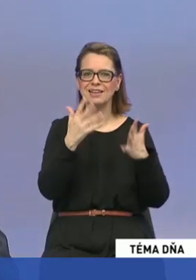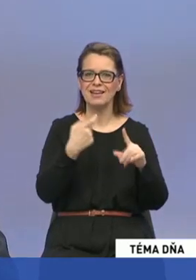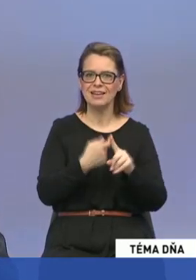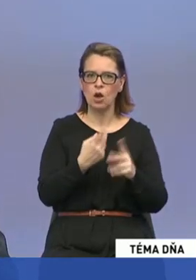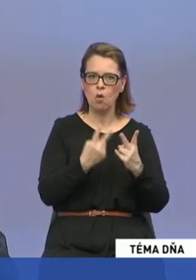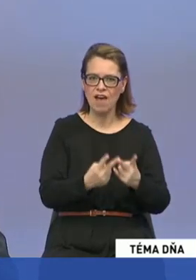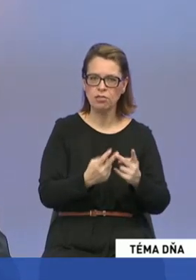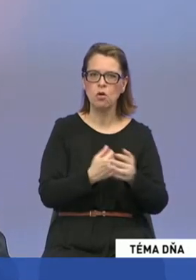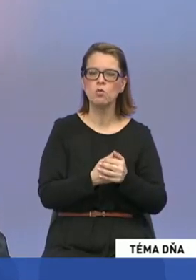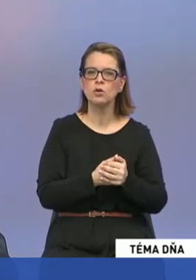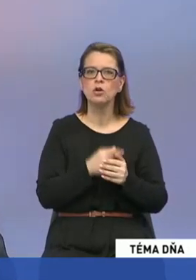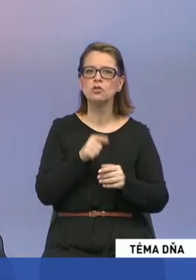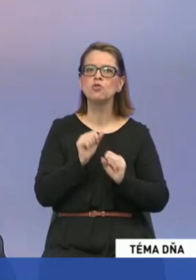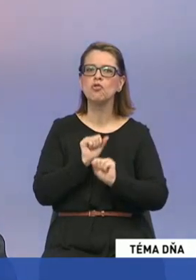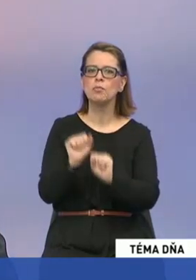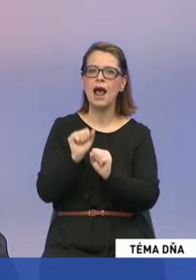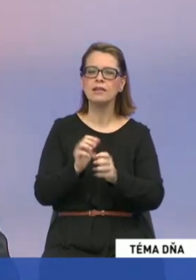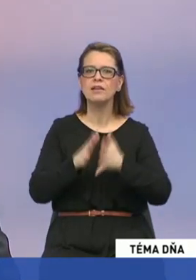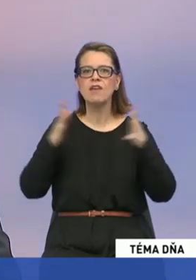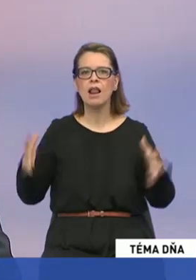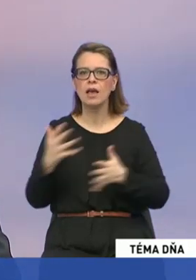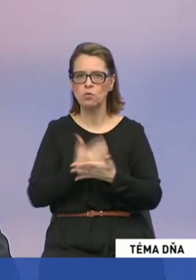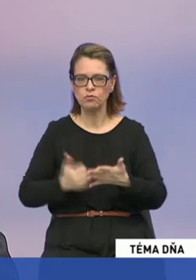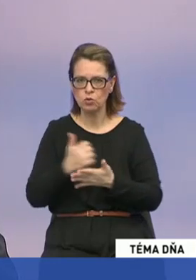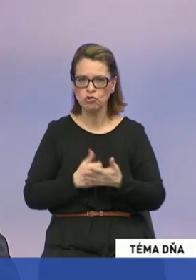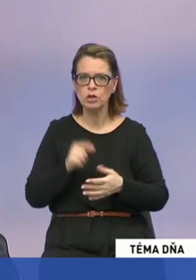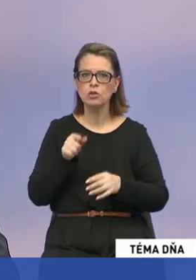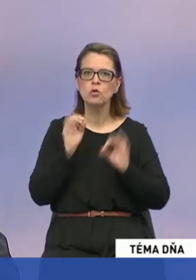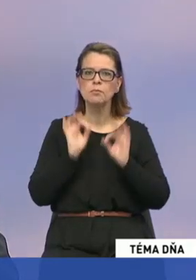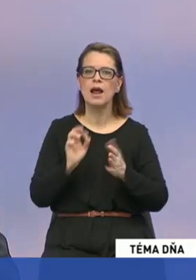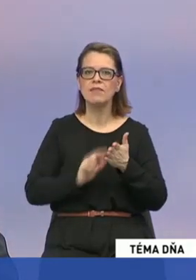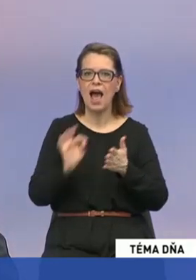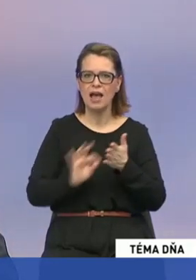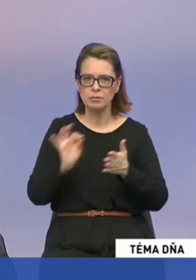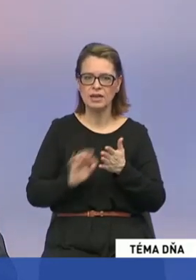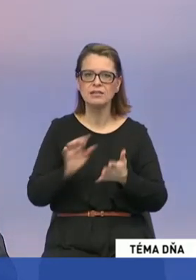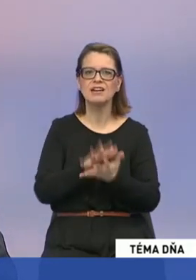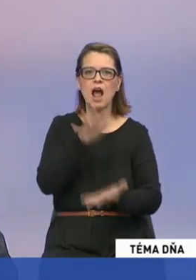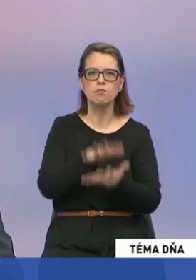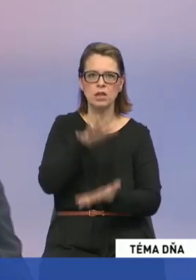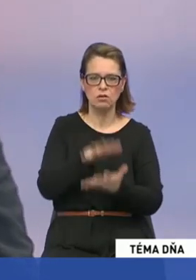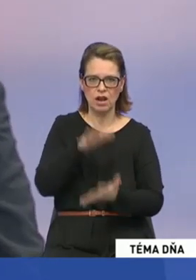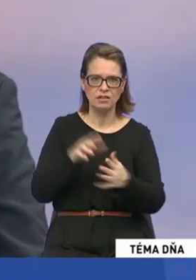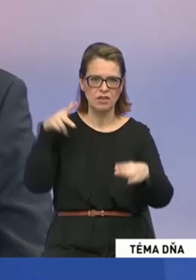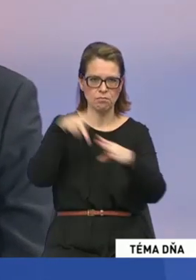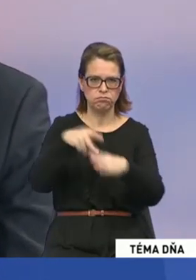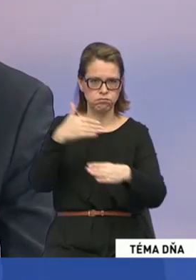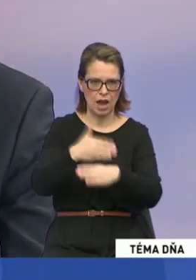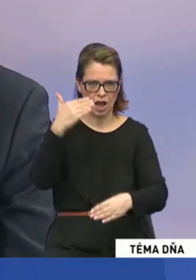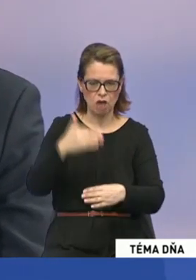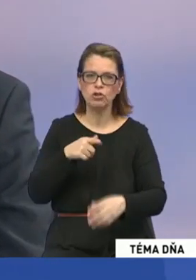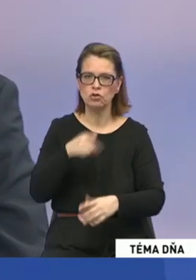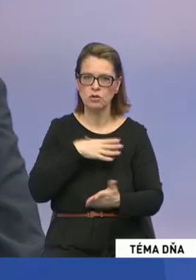čo bráni ich nejakému širšiemu využitiu, sú práve tie administratívne a byrokratické prekážky. Toto by sme radi odstránili